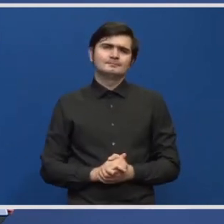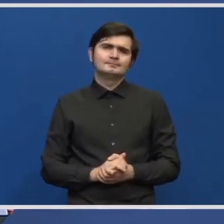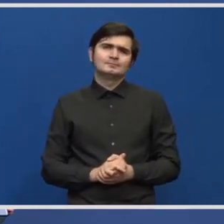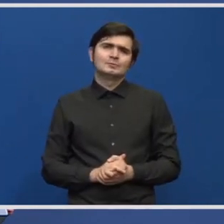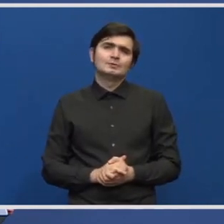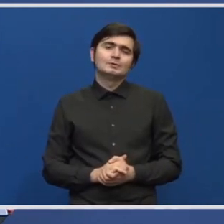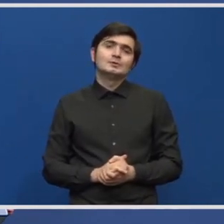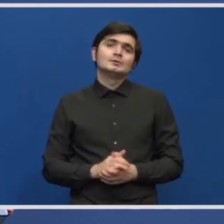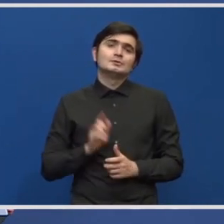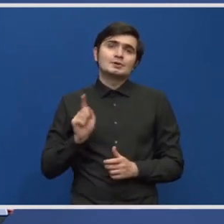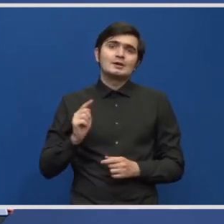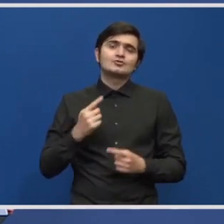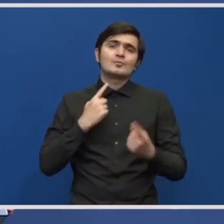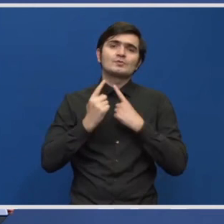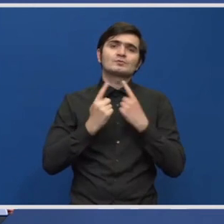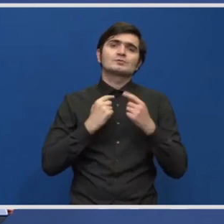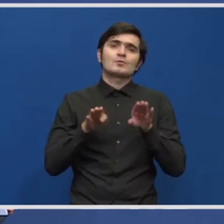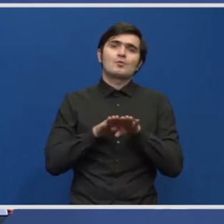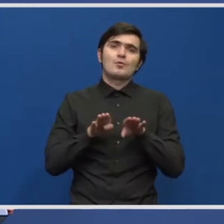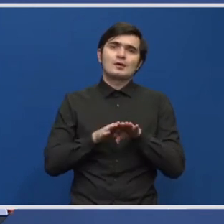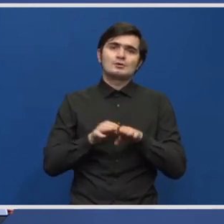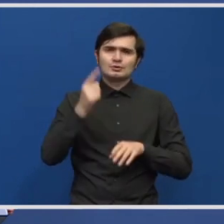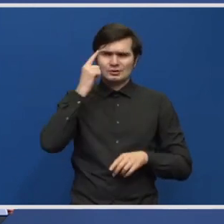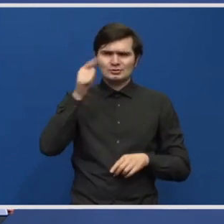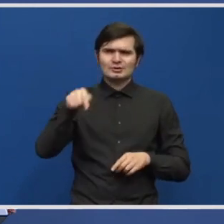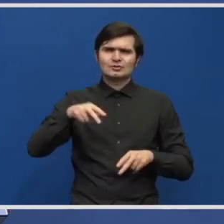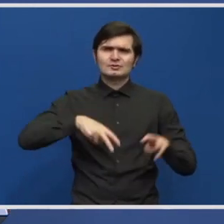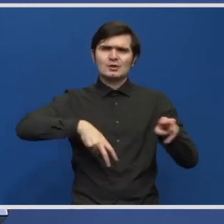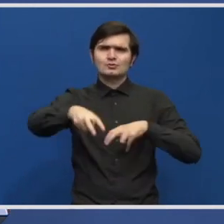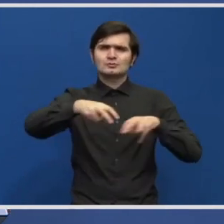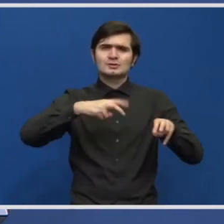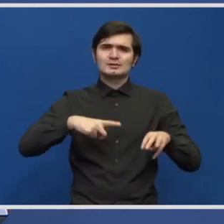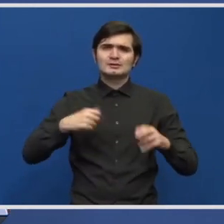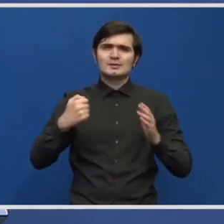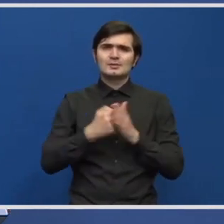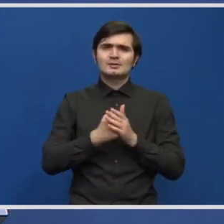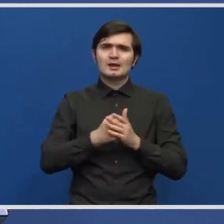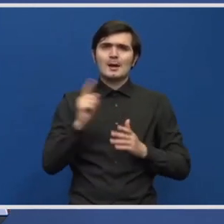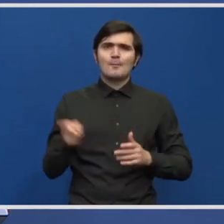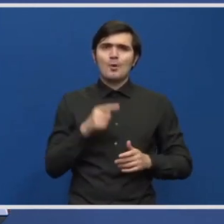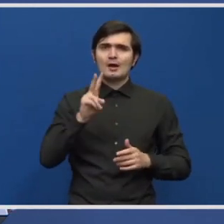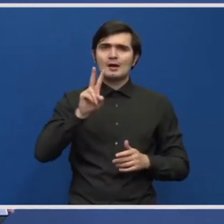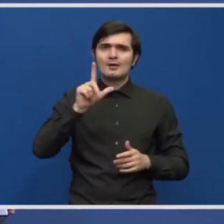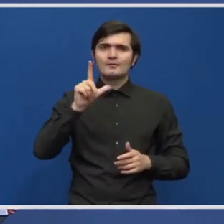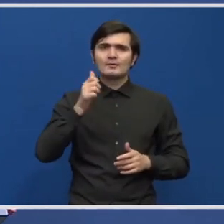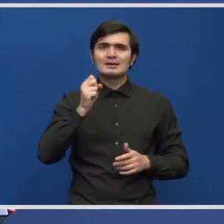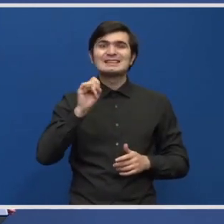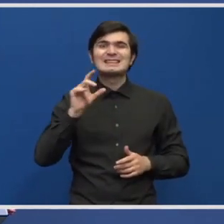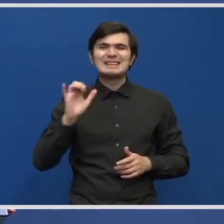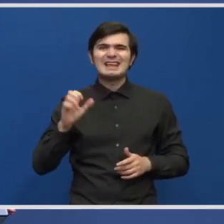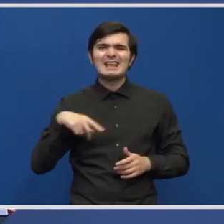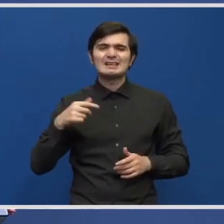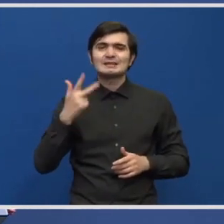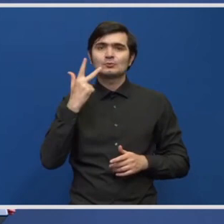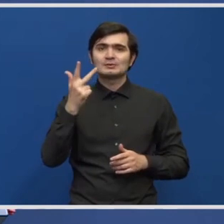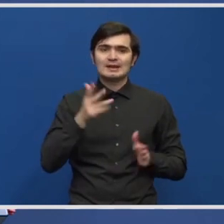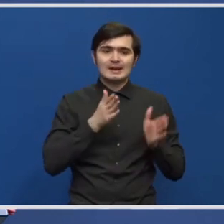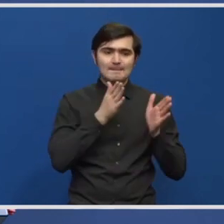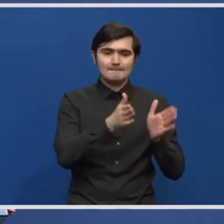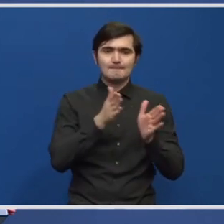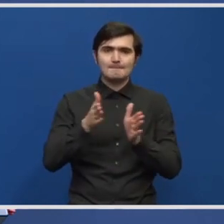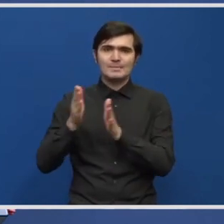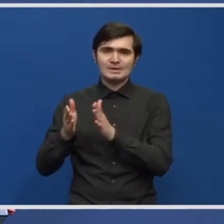Chiar aici am avut o discusie și cu colegii. Știți că această autostradă este până la Moara Vlăsiei din București, este pe 3 benzi. De fapt, intenția